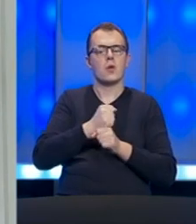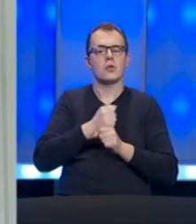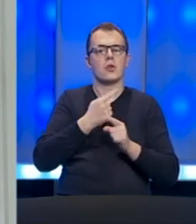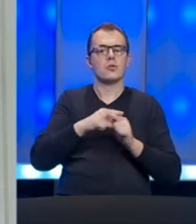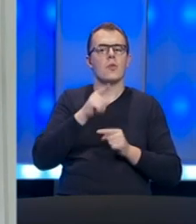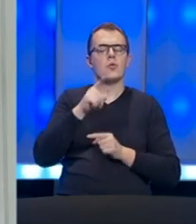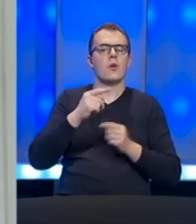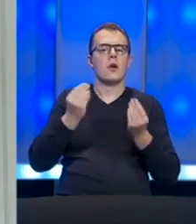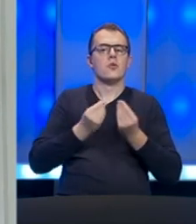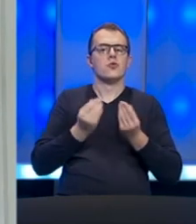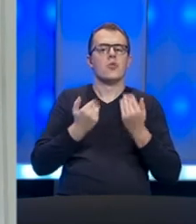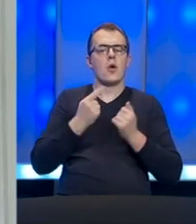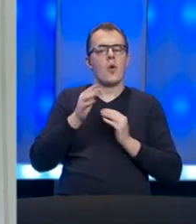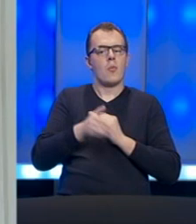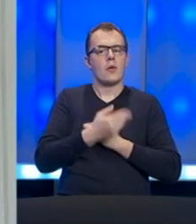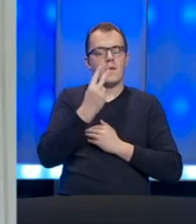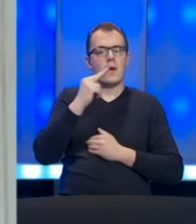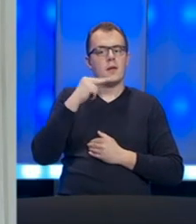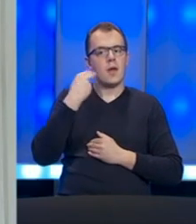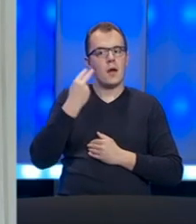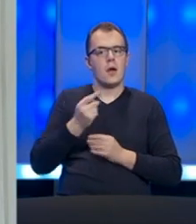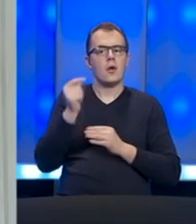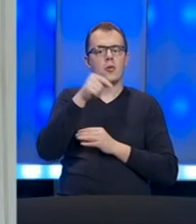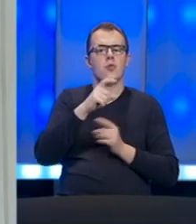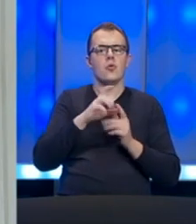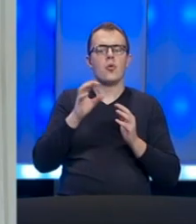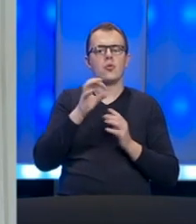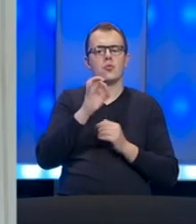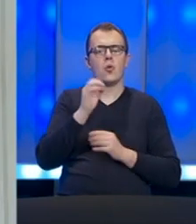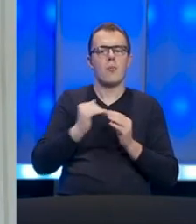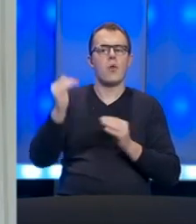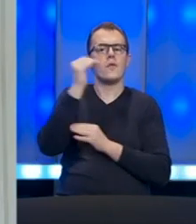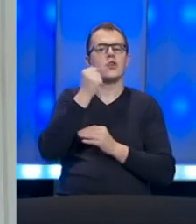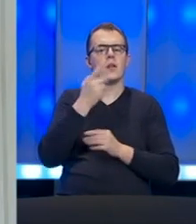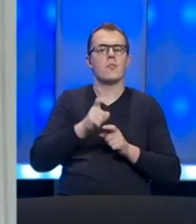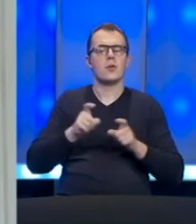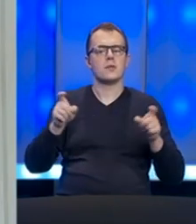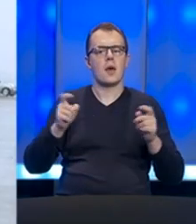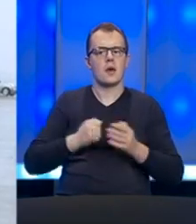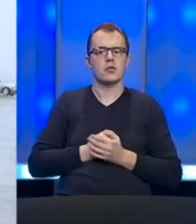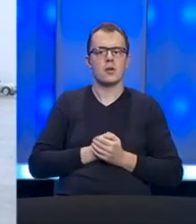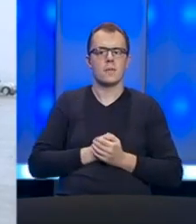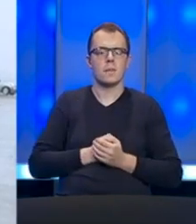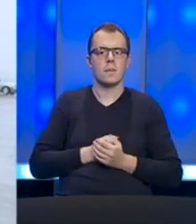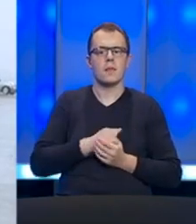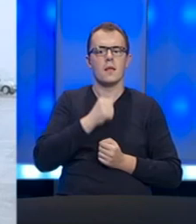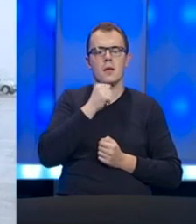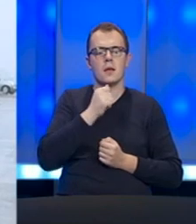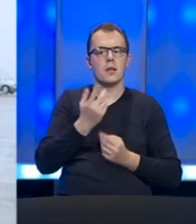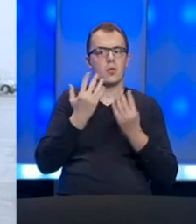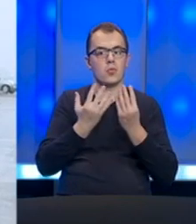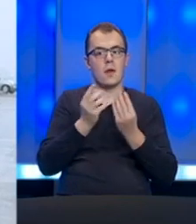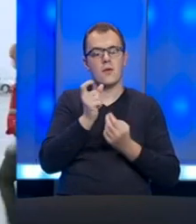zbog toga što je u protekla dva dana došlo do drastičnog povećanja broja zaraženih u devetoj